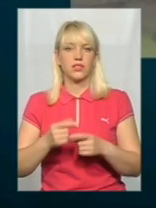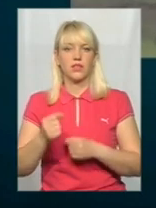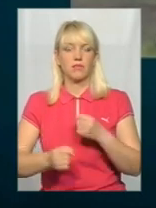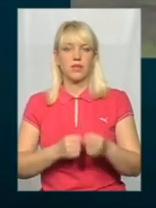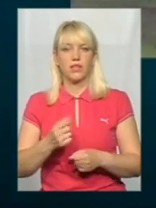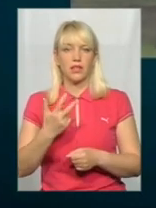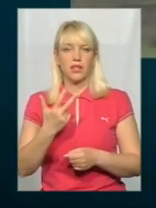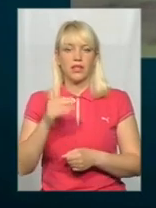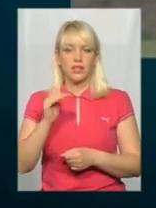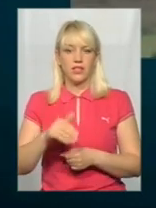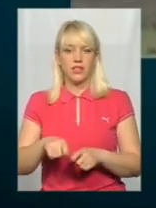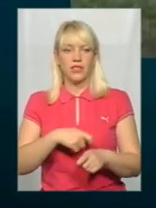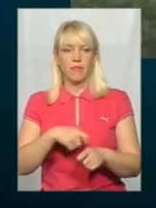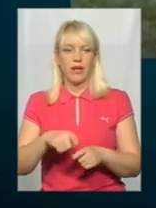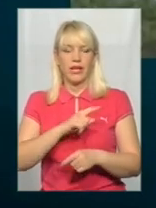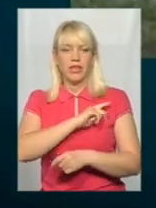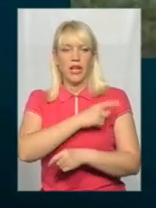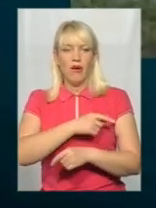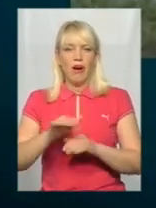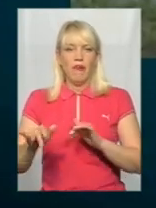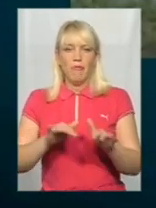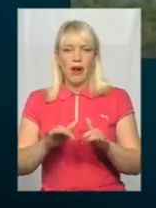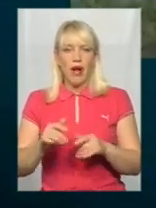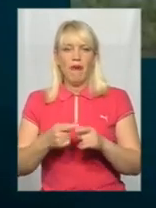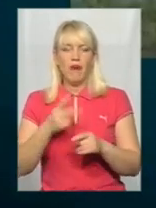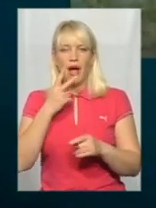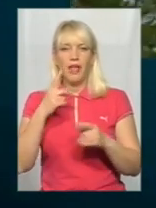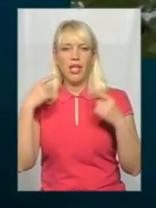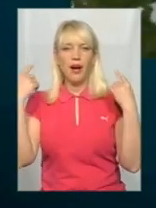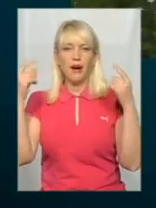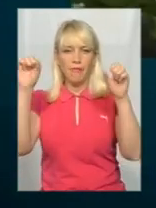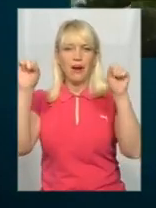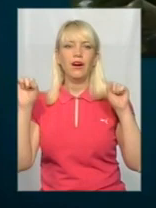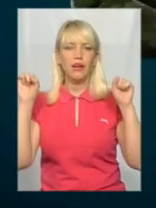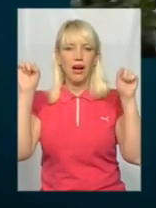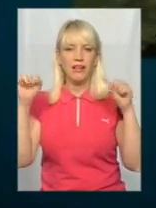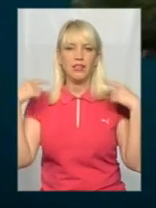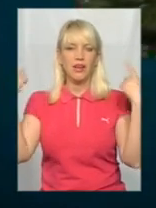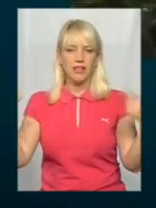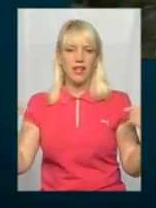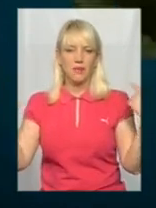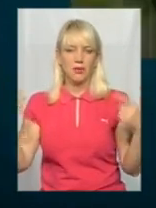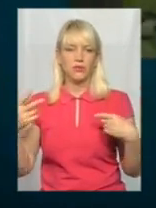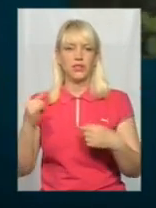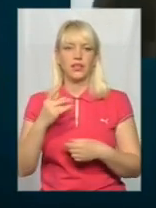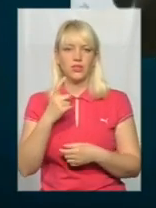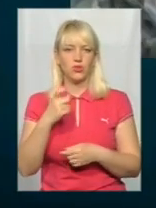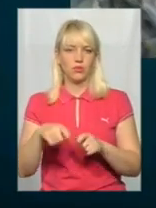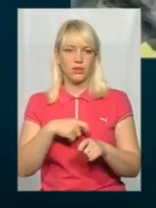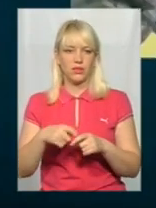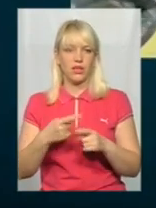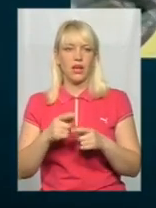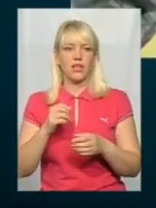метрів, силова вправа або на перекладині, або на брусях і біг на 100 метрів. Морально